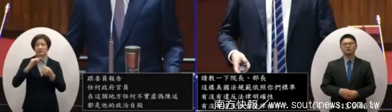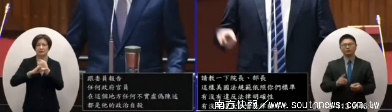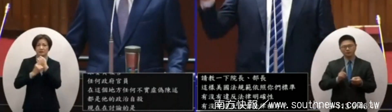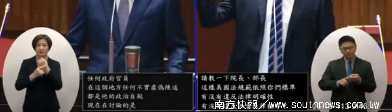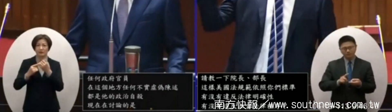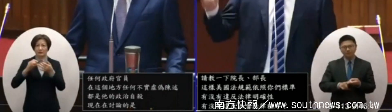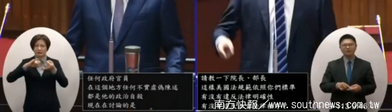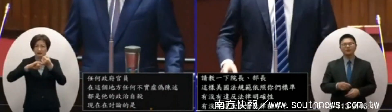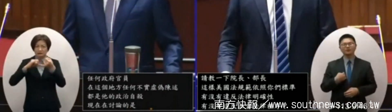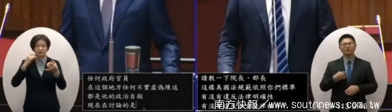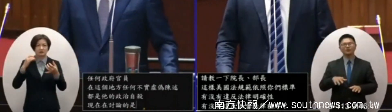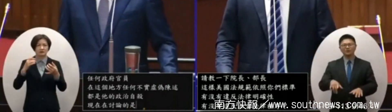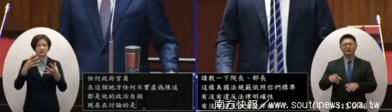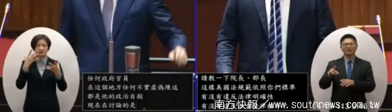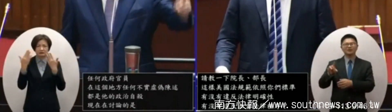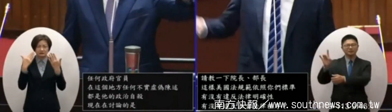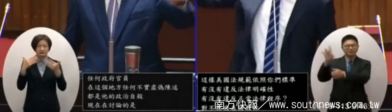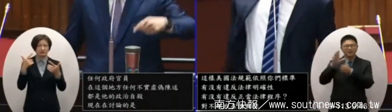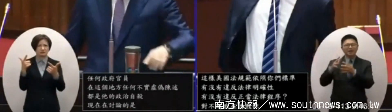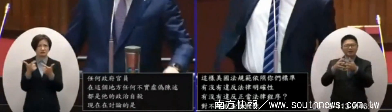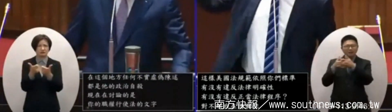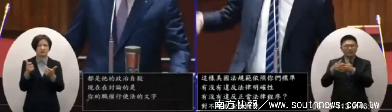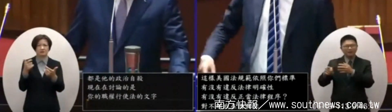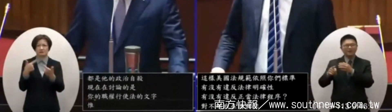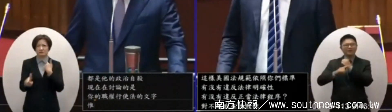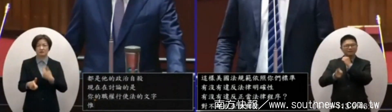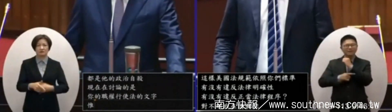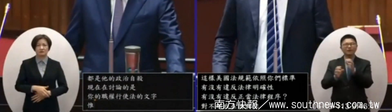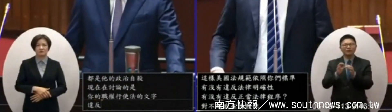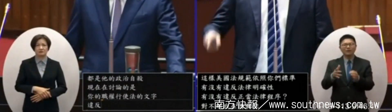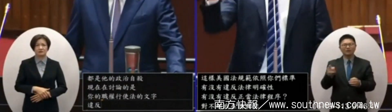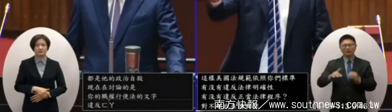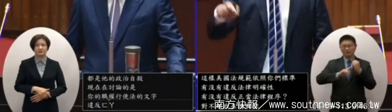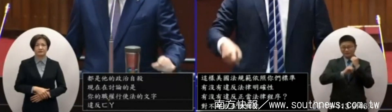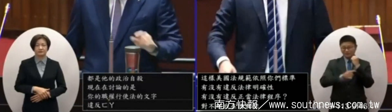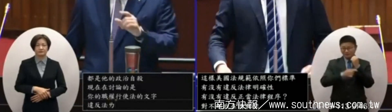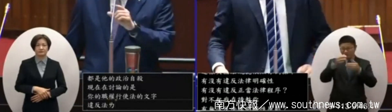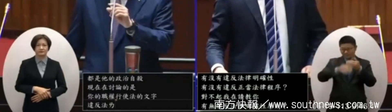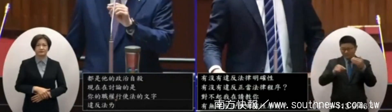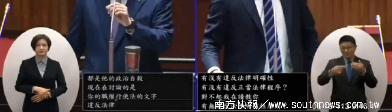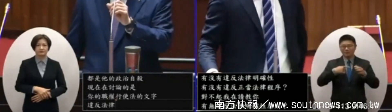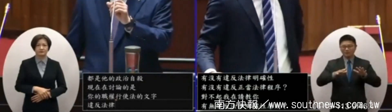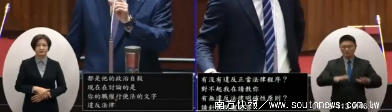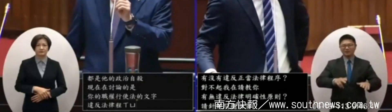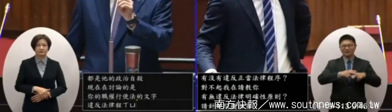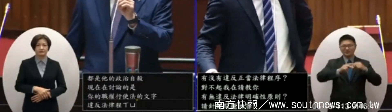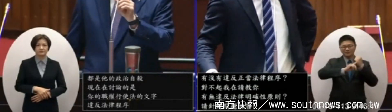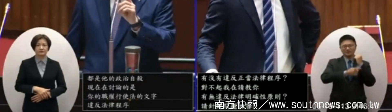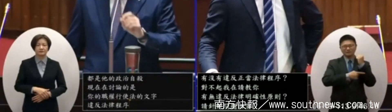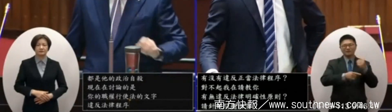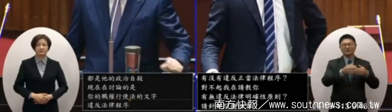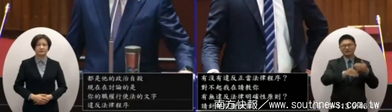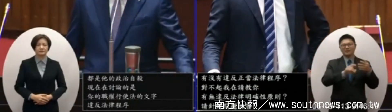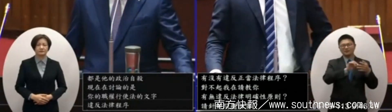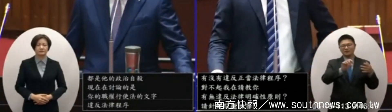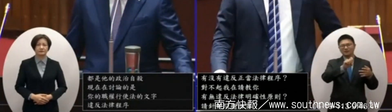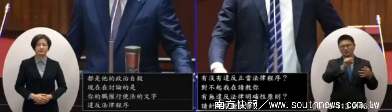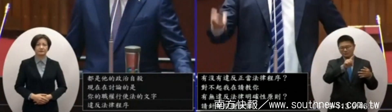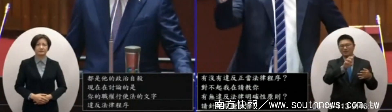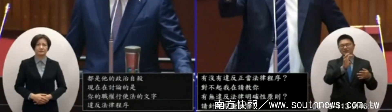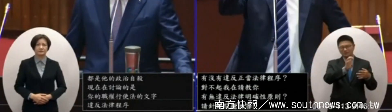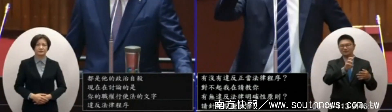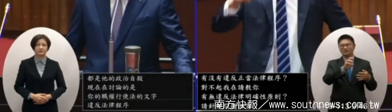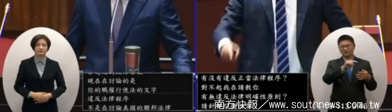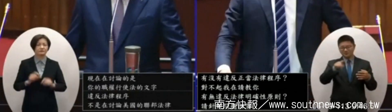邦的法律我為什麼會援引這個因為他的法律構成要件跟我們寫在刑法144條之一就一模一樣嘛